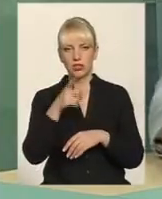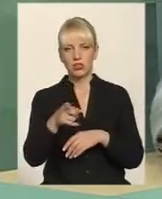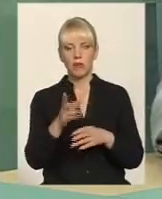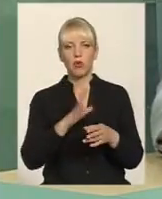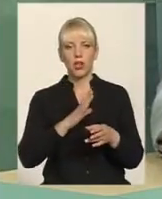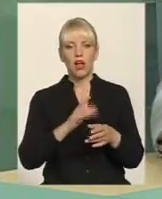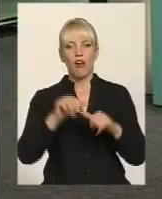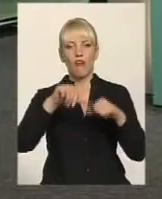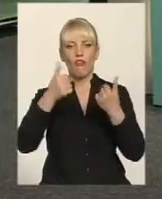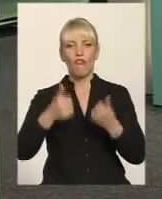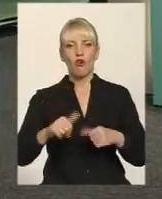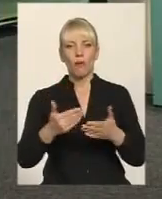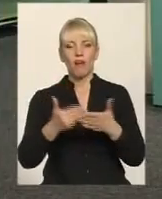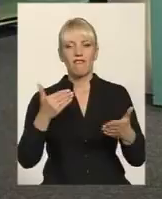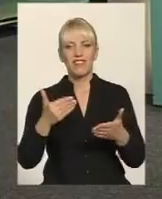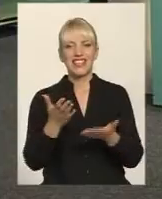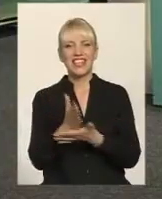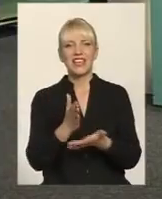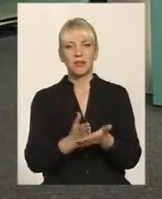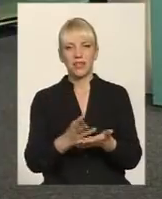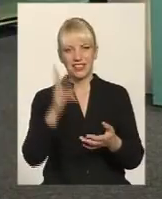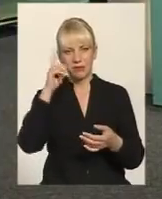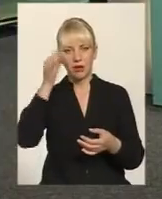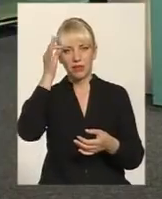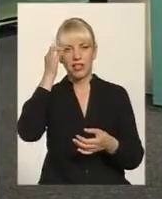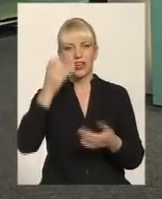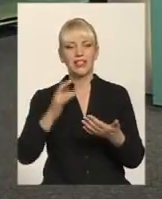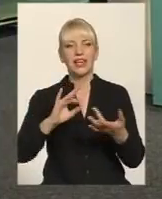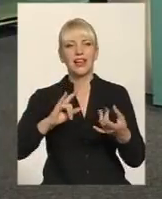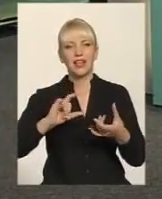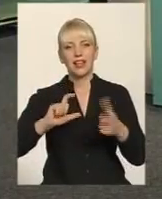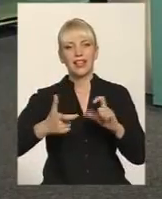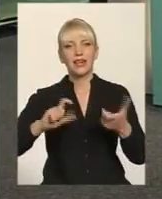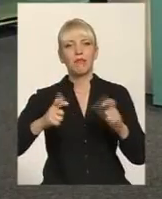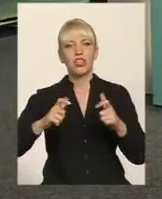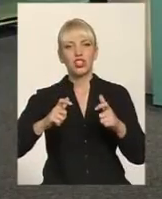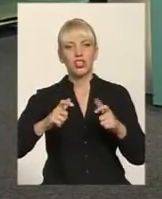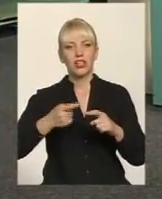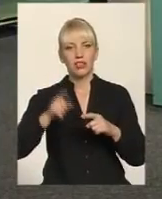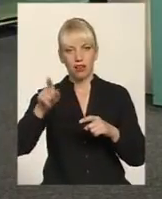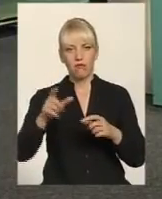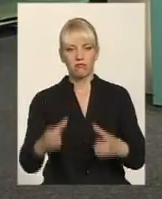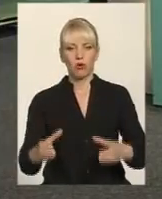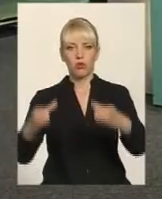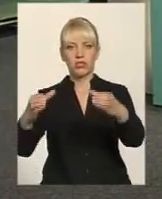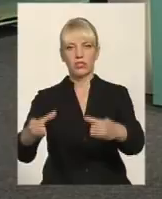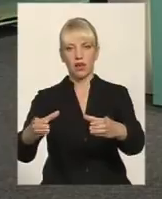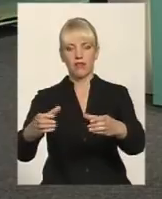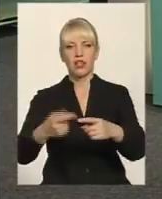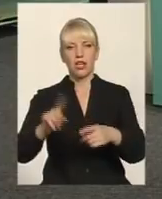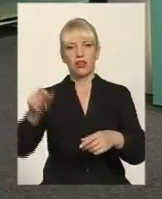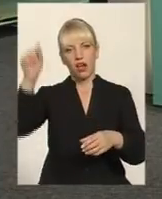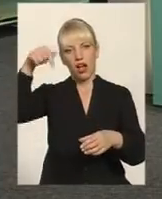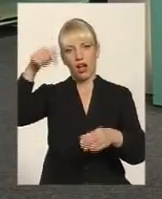кирпічик цей хліб називався, таку формочку, в якому печуть хліб. І в нього капала водичка. В музеї, де зберігаються експонати, між іншим,